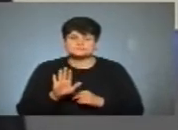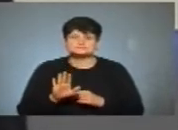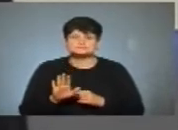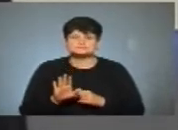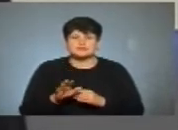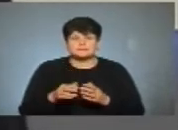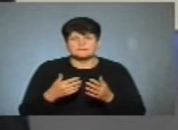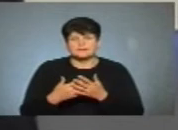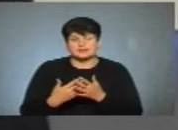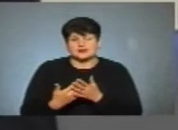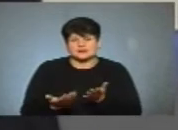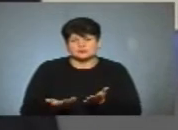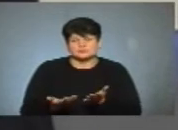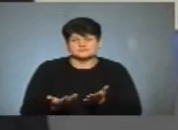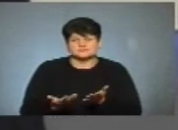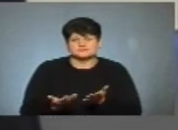банально,